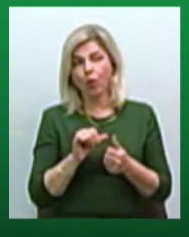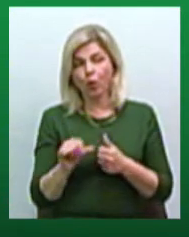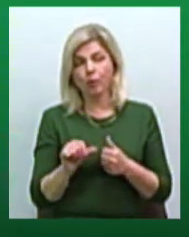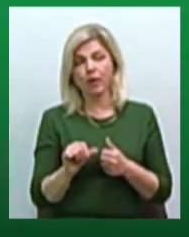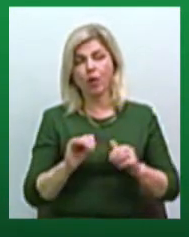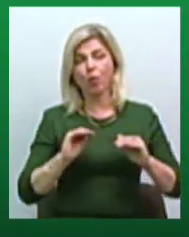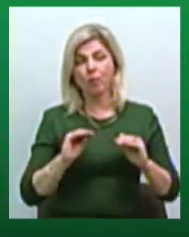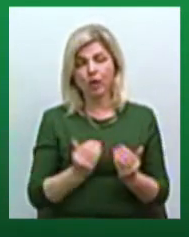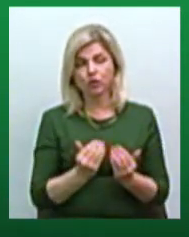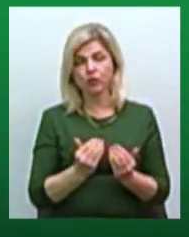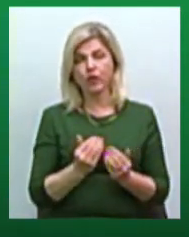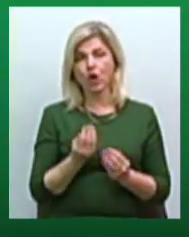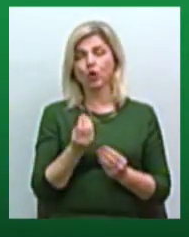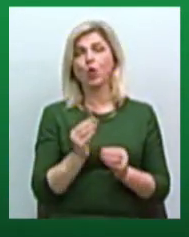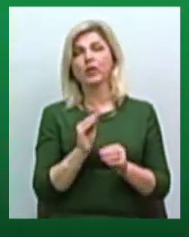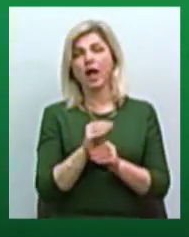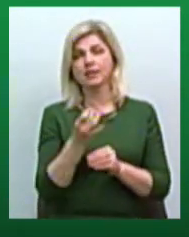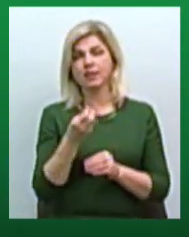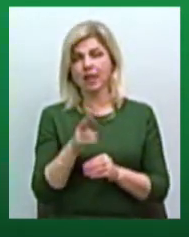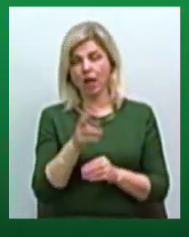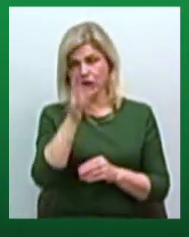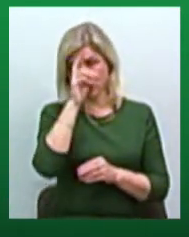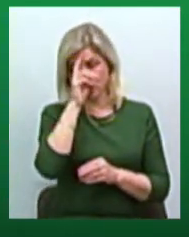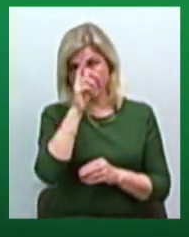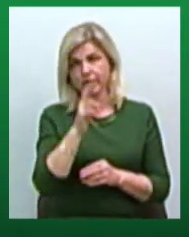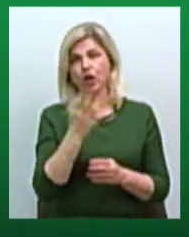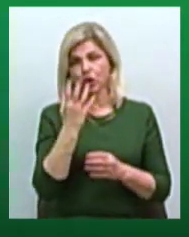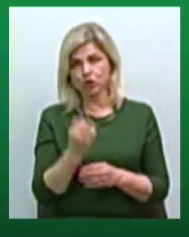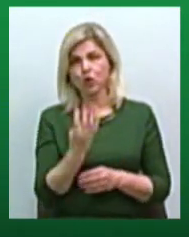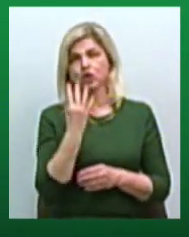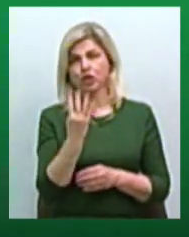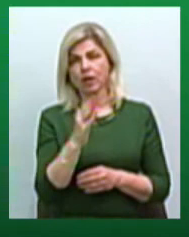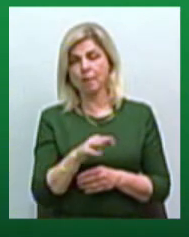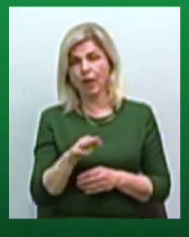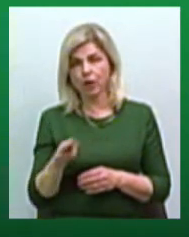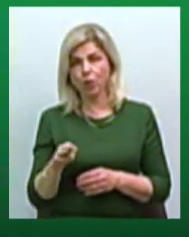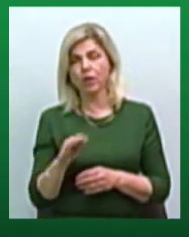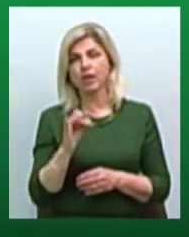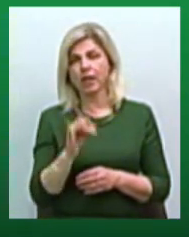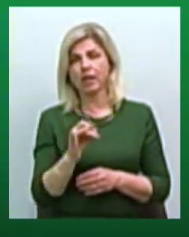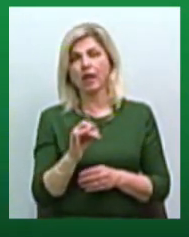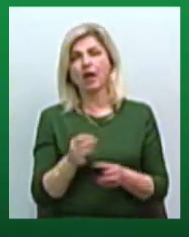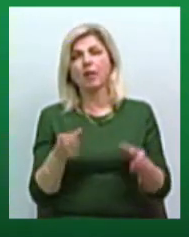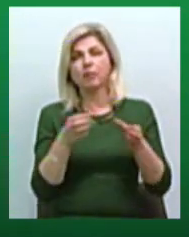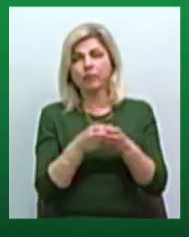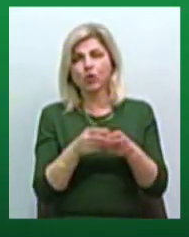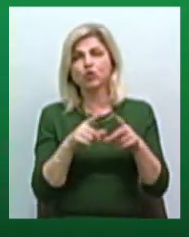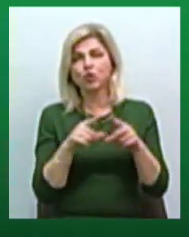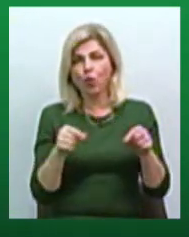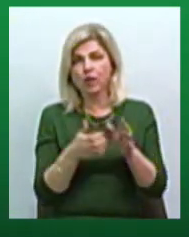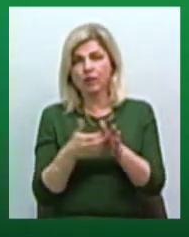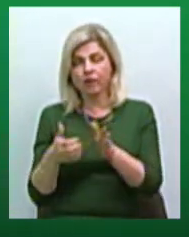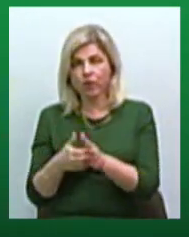зменшують і дотацію державну по освіті в 2 рази, це ще 4 мільйона, плюс некомплектні школи переводять нас по сфінансування.